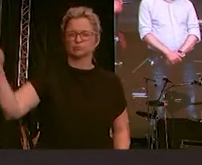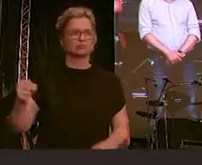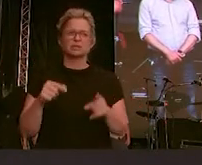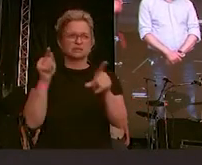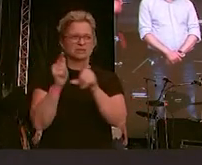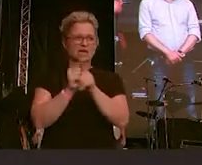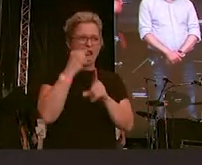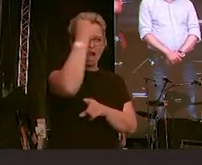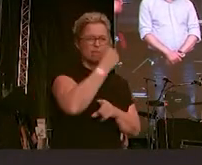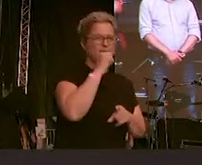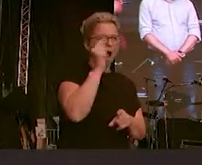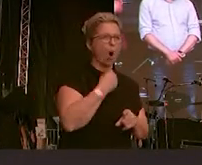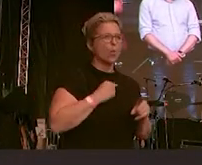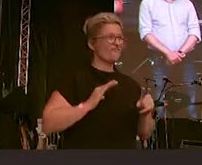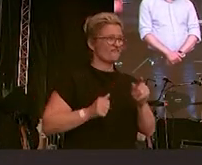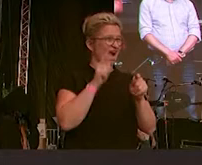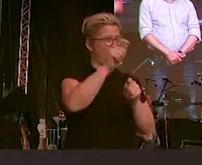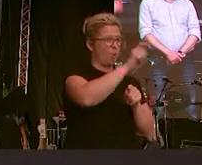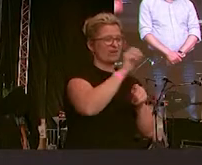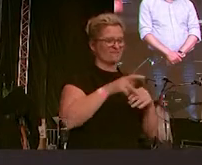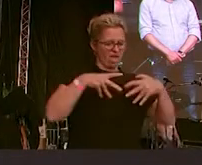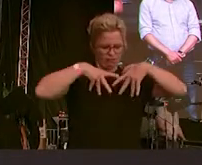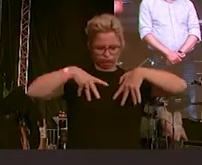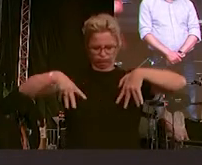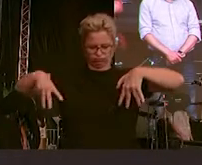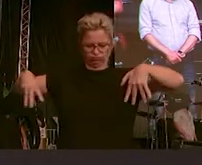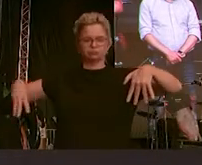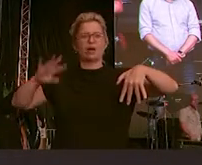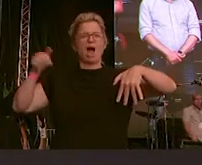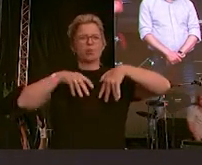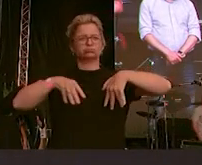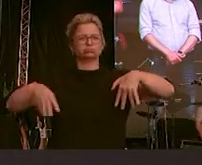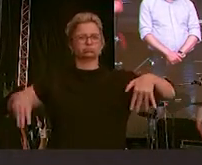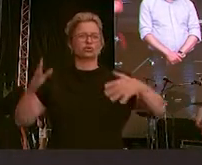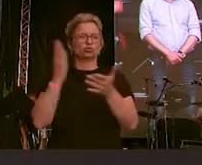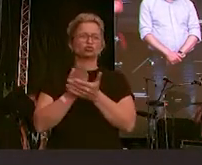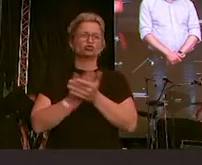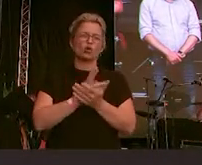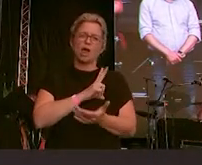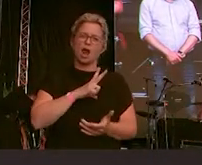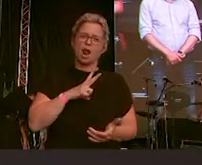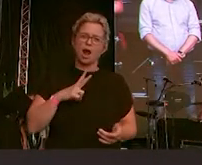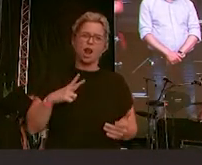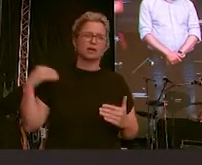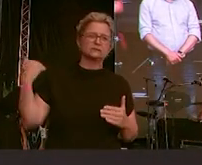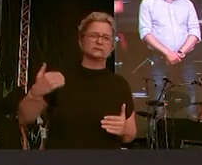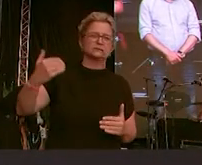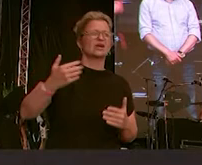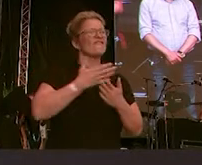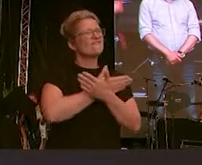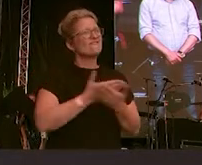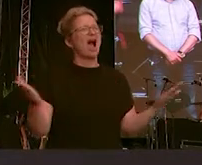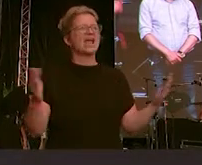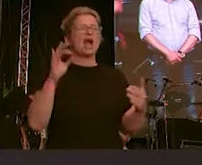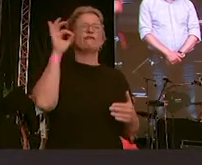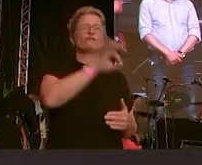auf den Gesichtern der Frauen, die am Rande dieser Demos schon eine ganze Weile regelmäßig Freiheit für